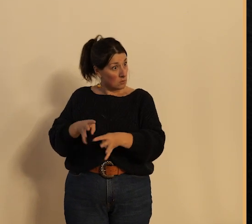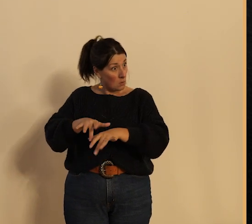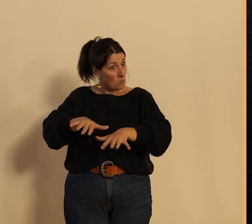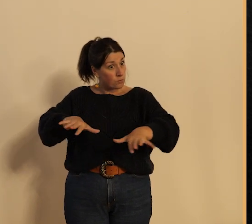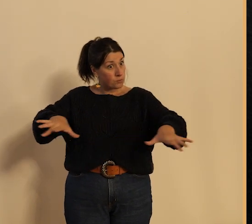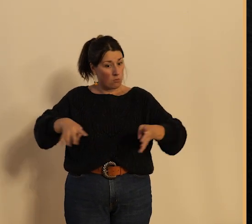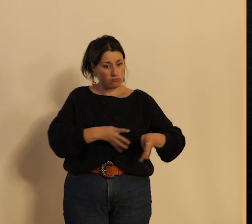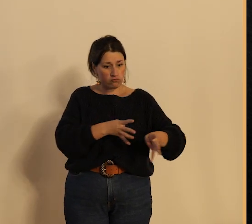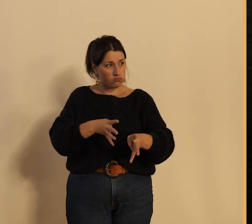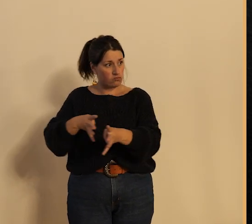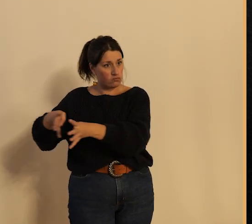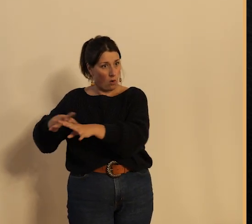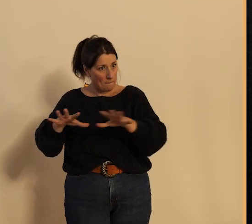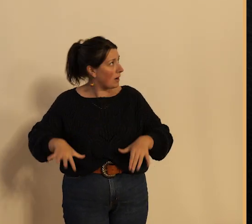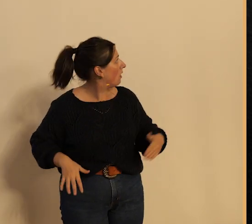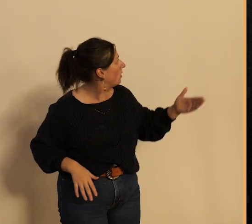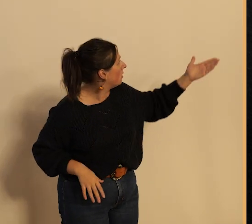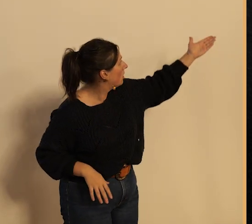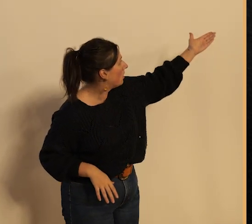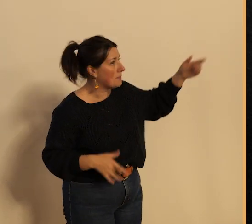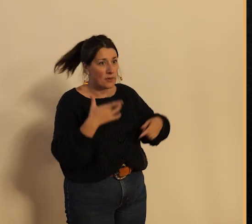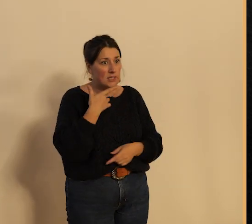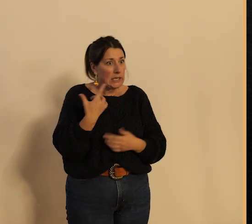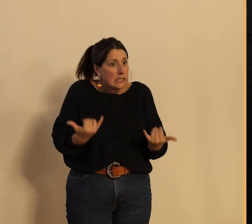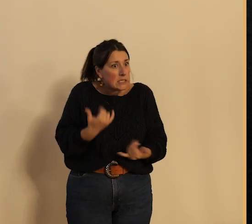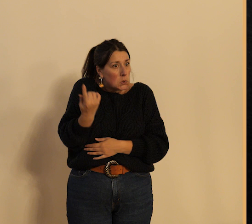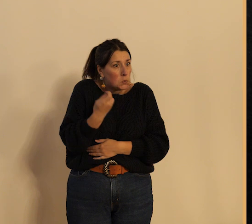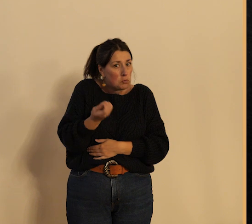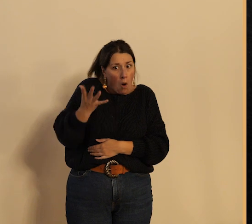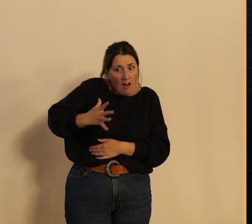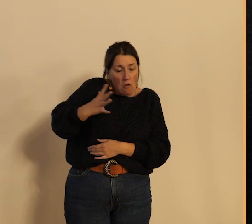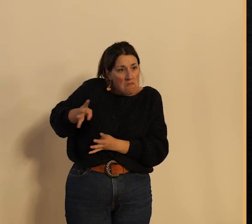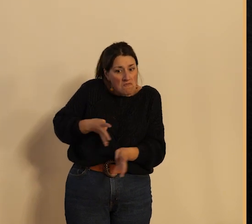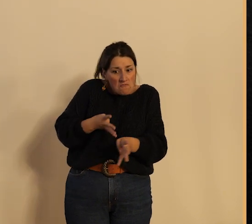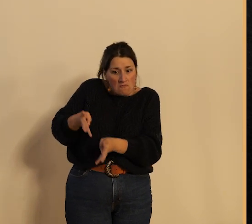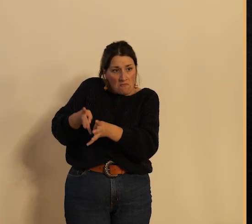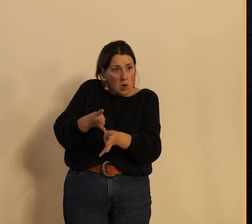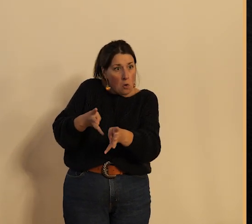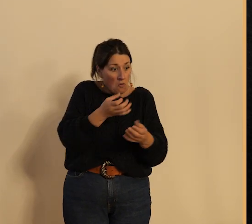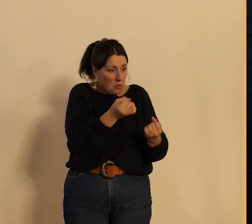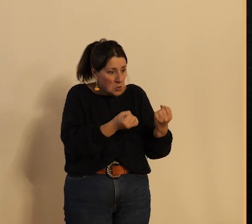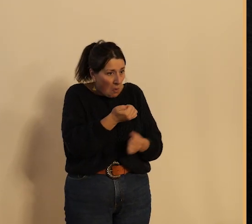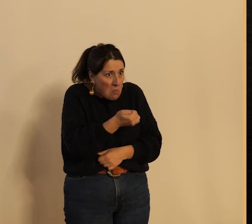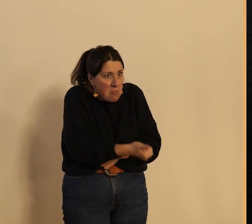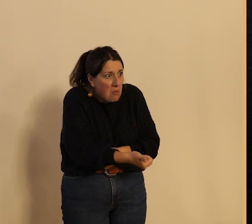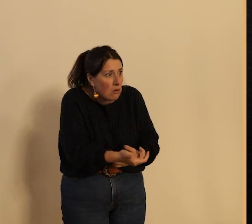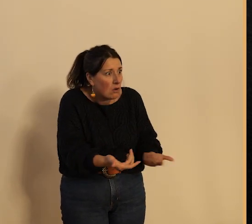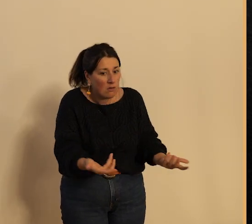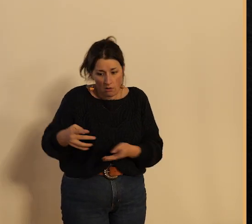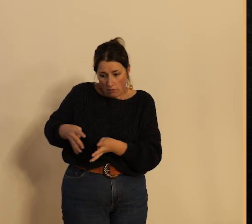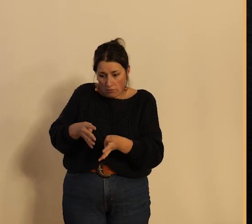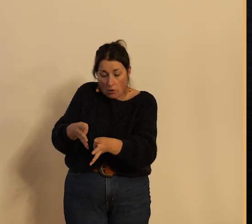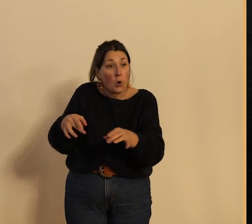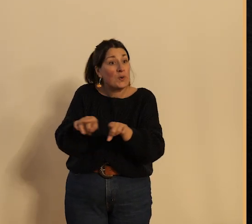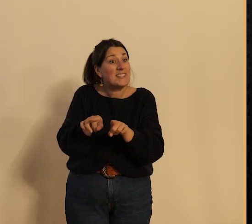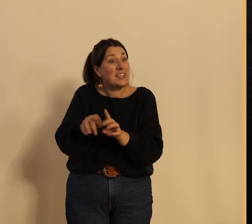dans la ville de Tours on circule à bicyclette il n a quasiment plus de voitures à circuler comme à Paris on mettra en place des vélos de